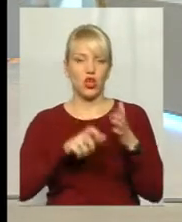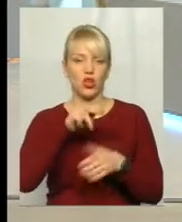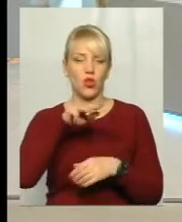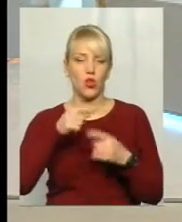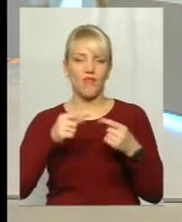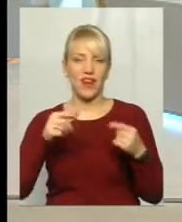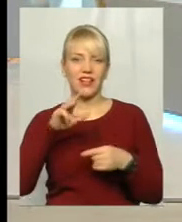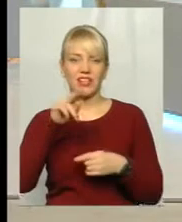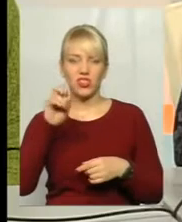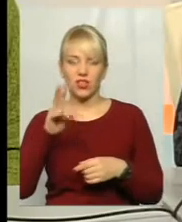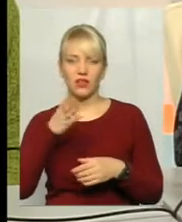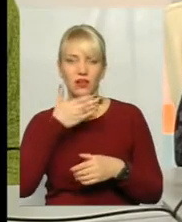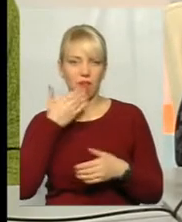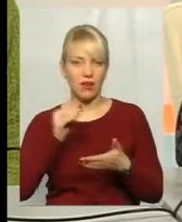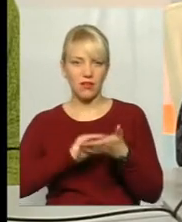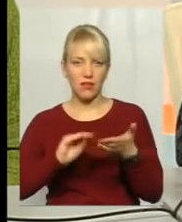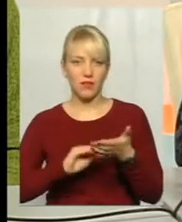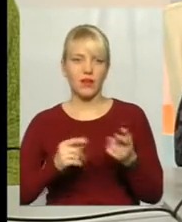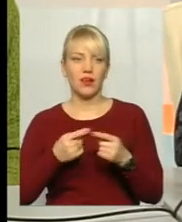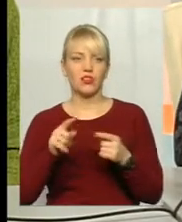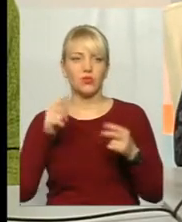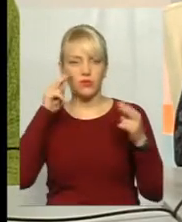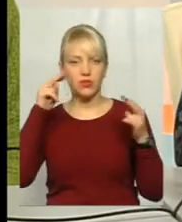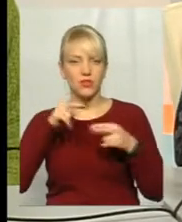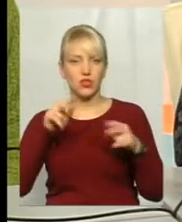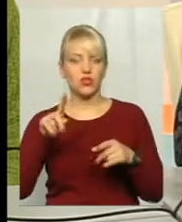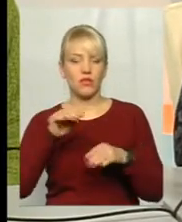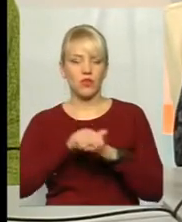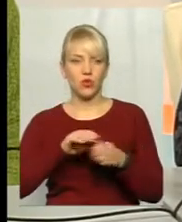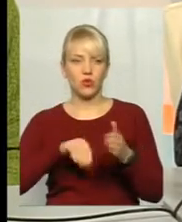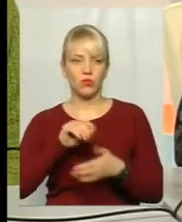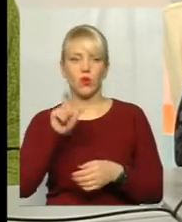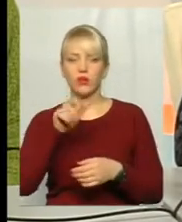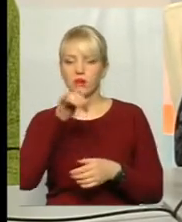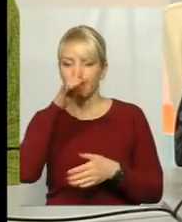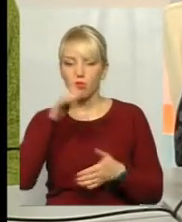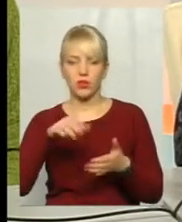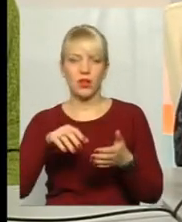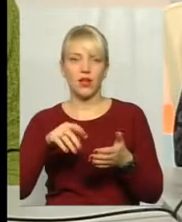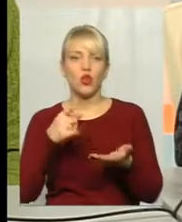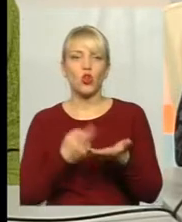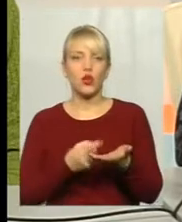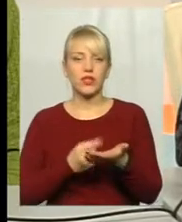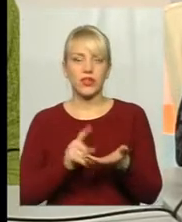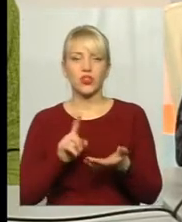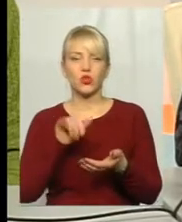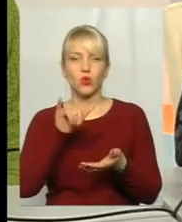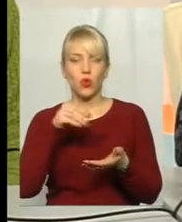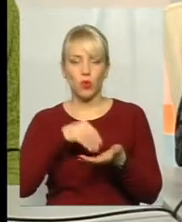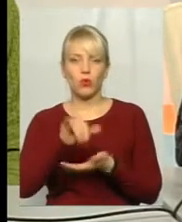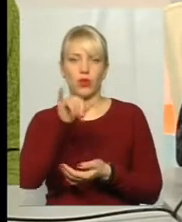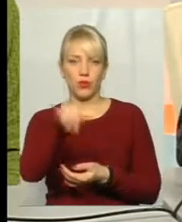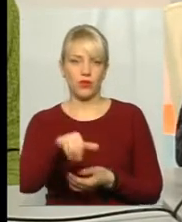чеків, тобто не видають розрахунковий документ, що засвідчує факт купівлі. Тоді неможливо взагалі доказати, що ви придбали той чи інший товар в тому чи іншому